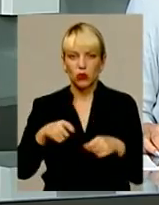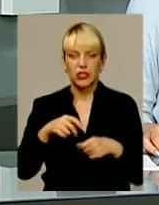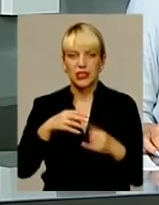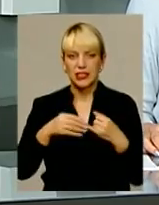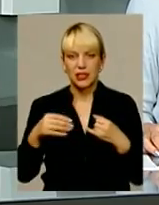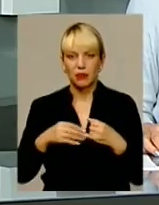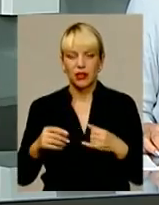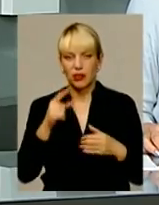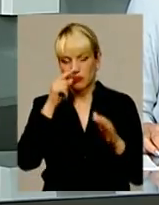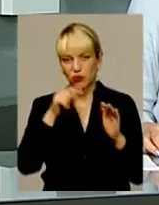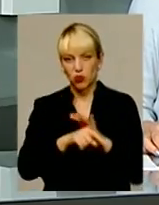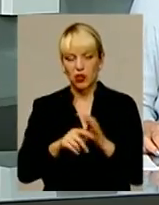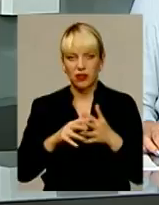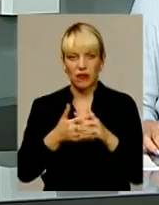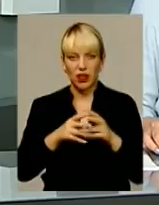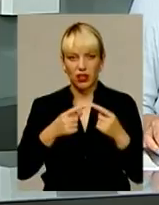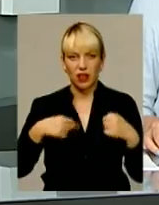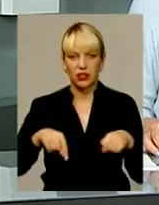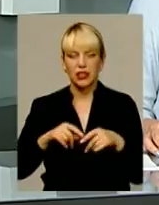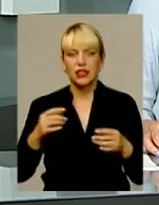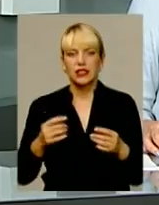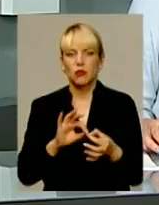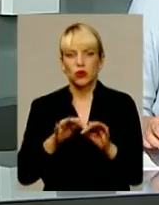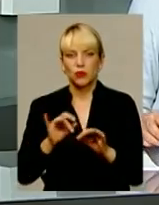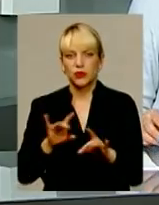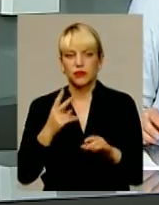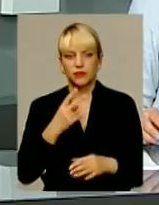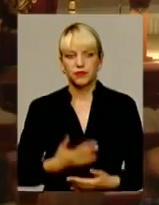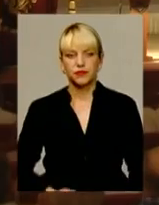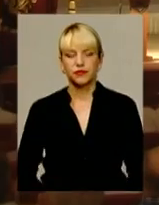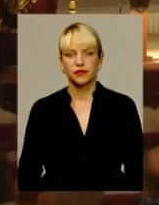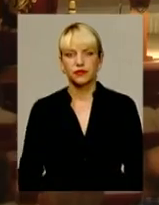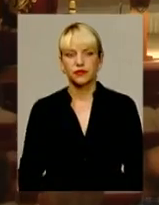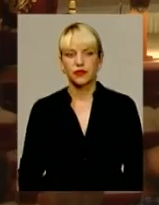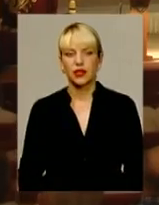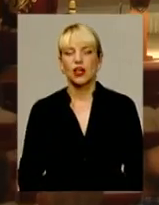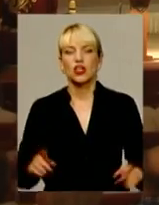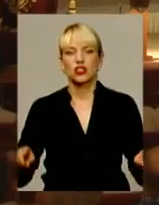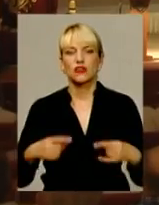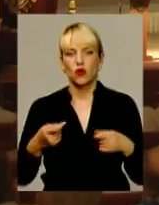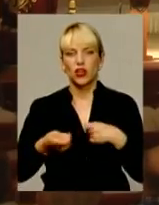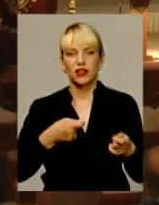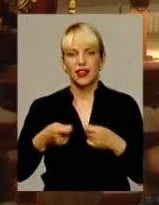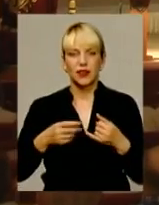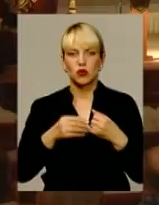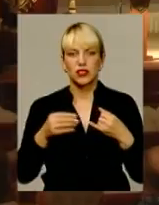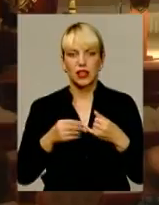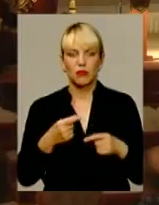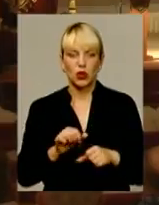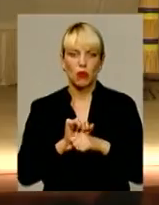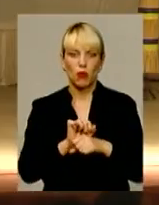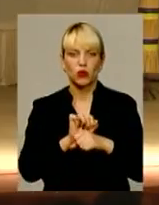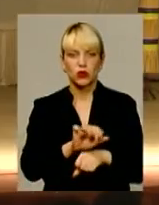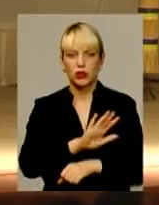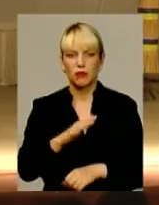аграрного сектору виробництва. З подробицями Анна Михайловська. Створення ринку землі в Україні буксує не